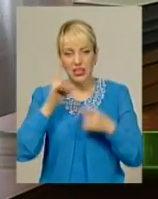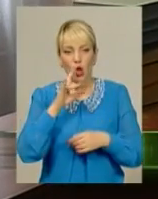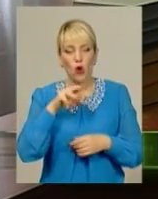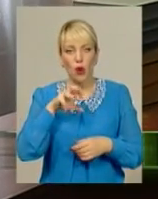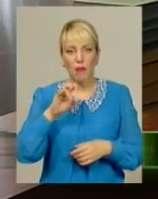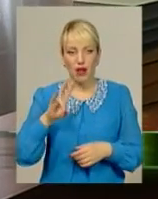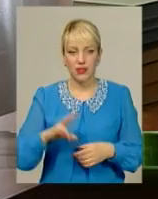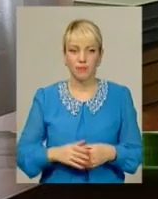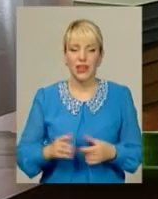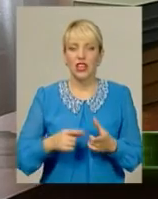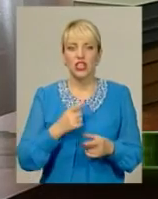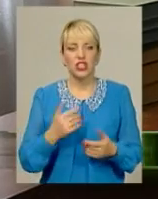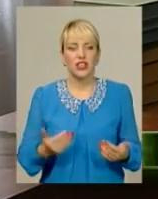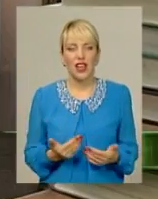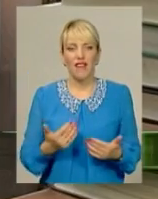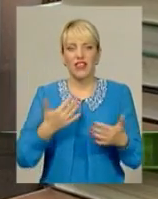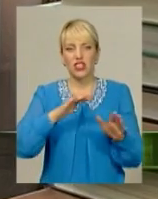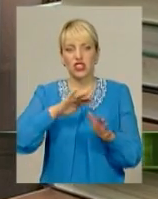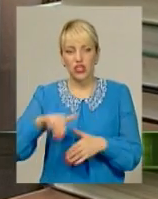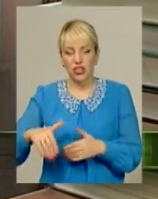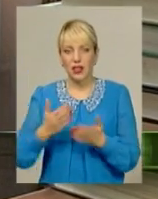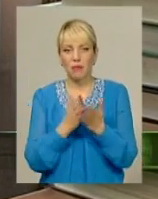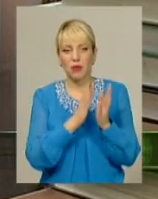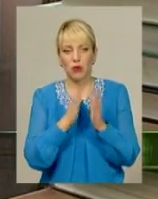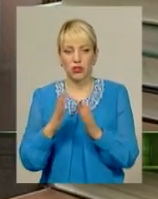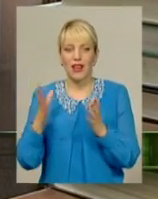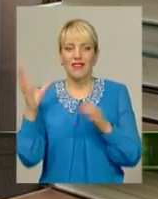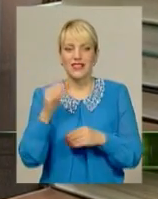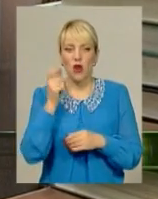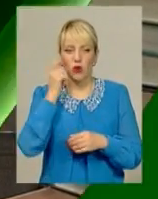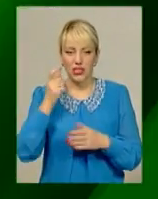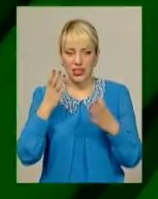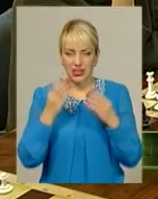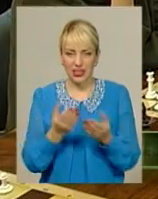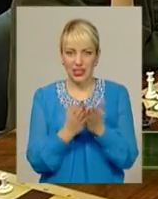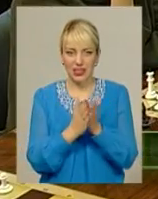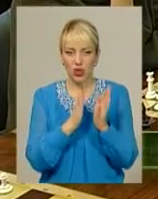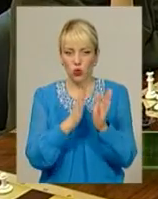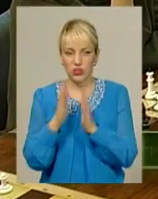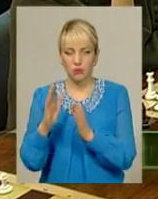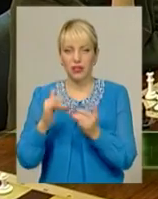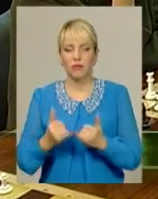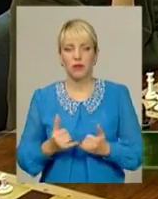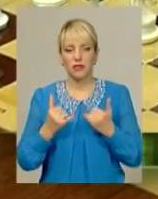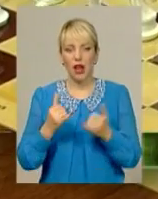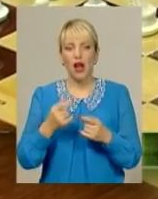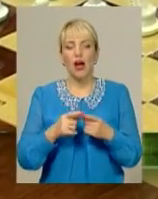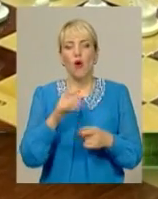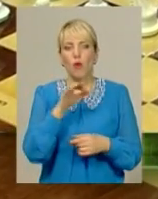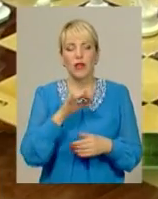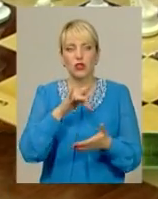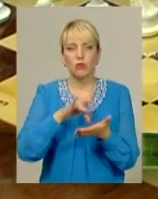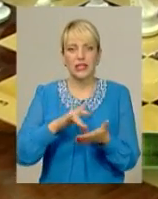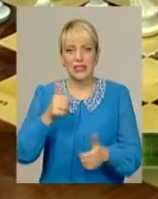віджили своє бібліотеки, всеукраїнському дню книгозбірень присвячується. Про інтелектуальний спорт. В обласному